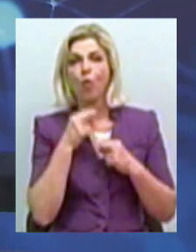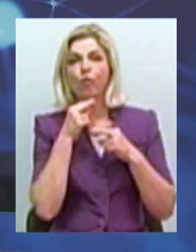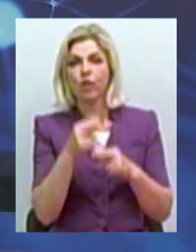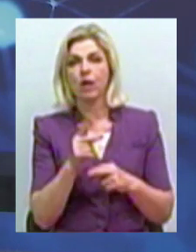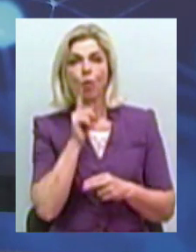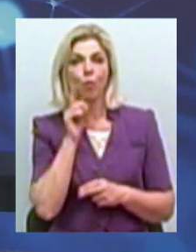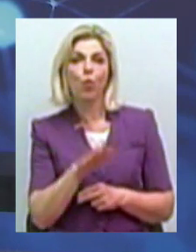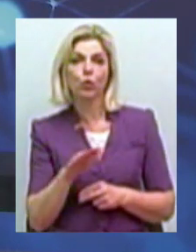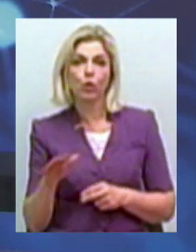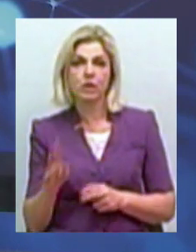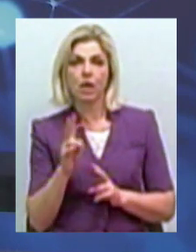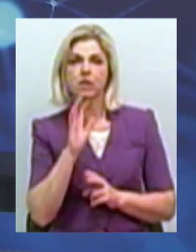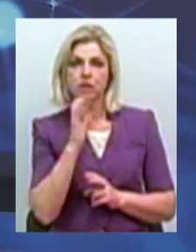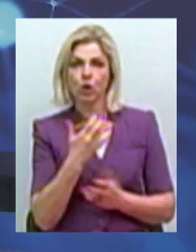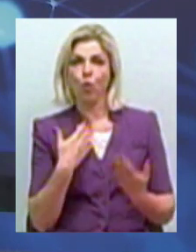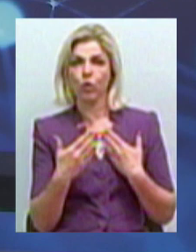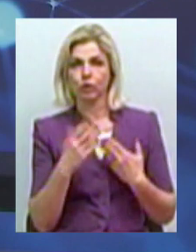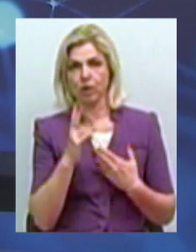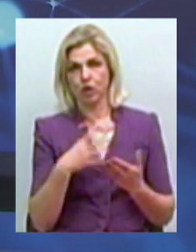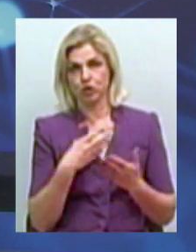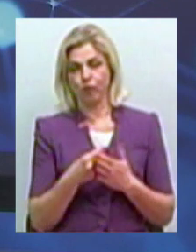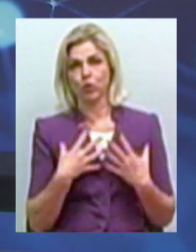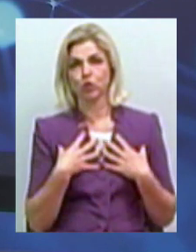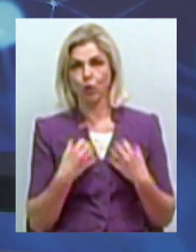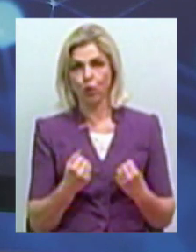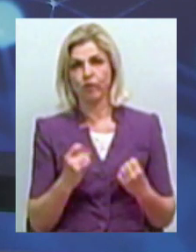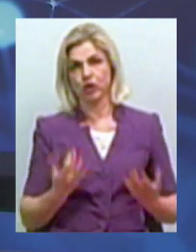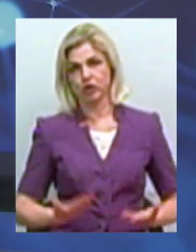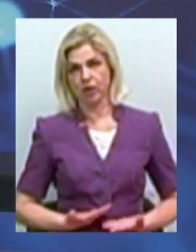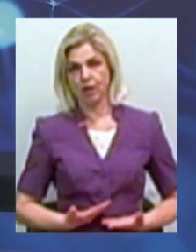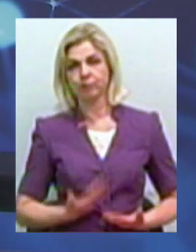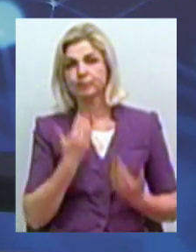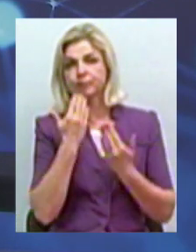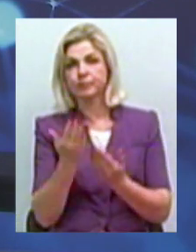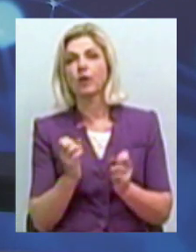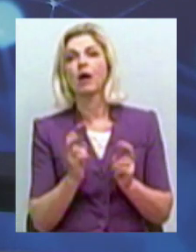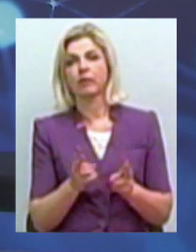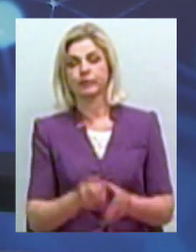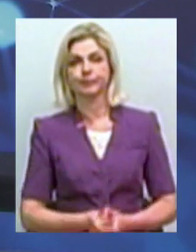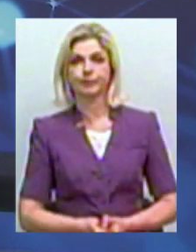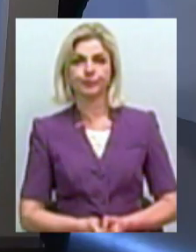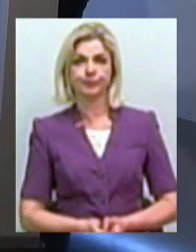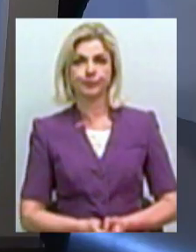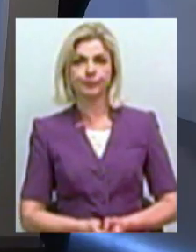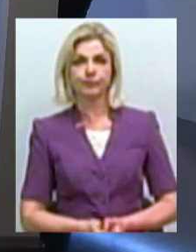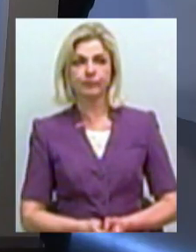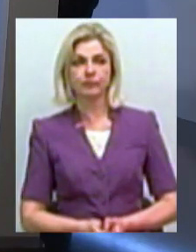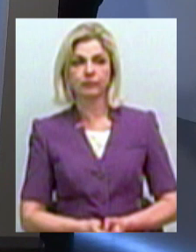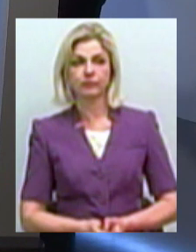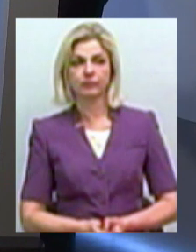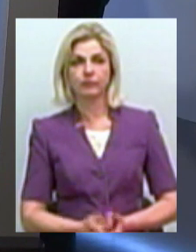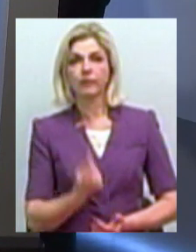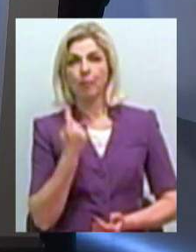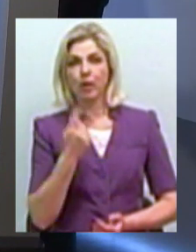увагу молоді до серйозного відношення до свого здоров'я та життя? Як ви вважаєте? Ну, по-перше, я хочу